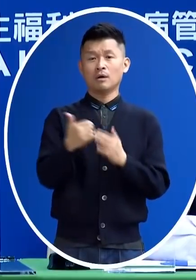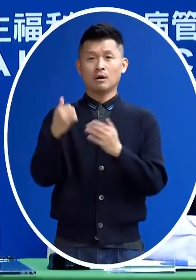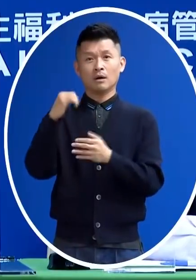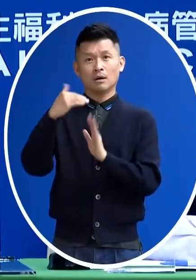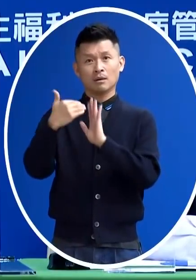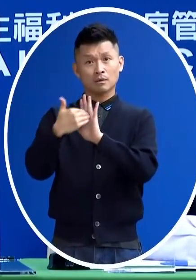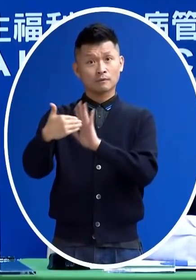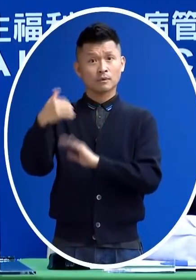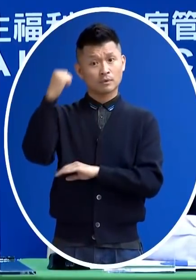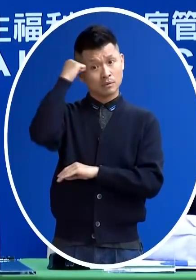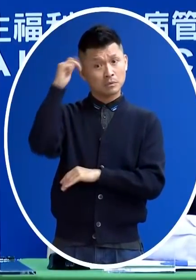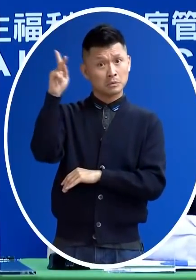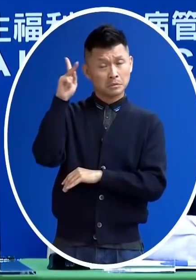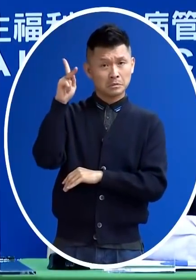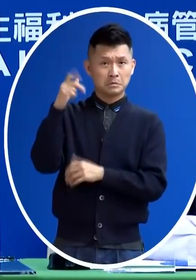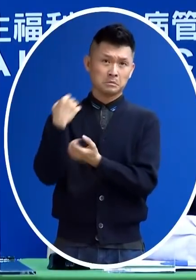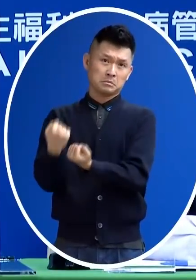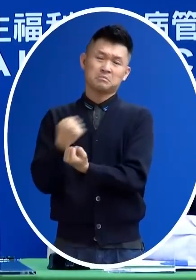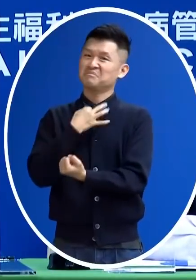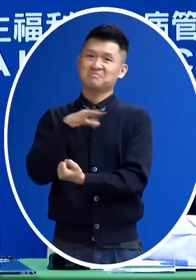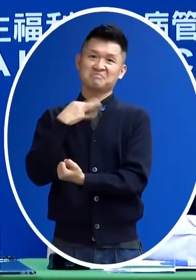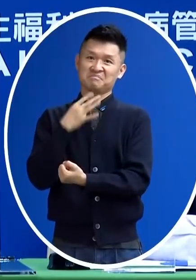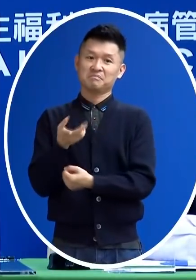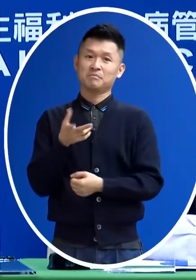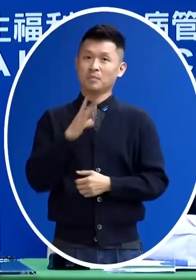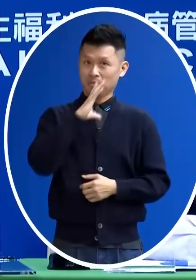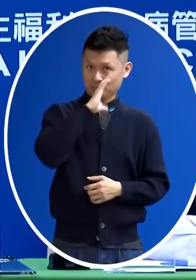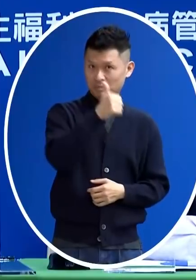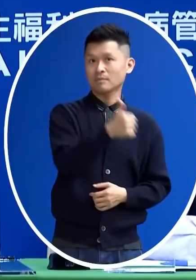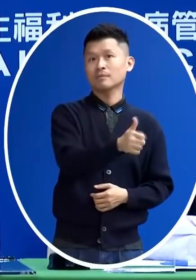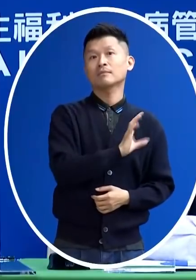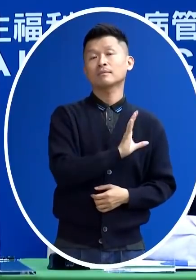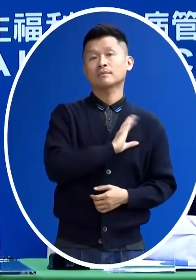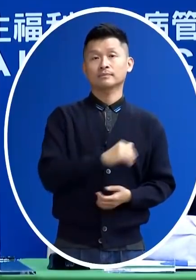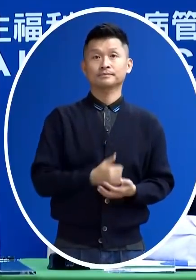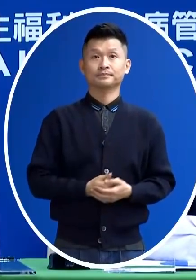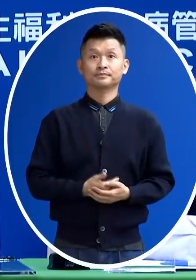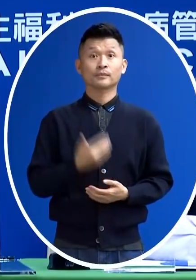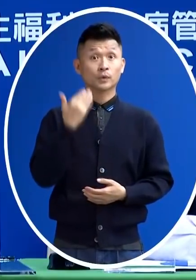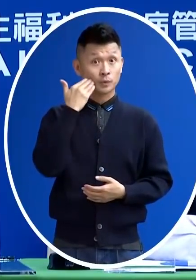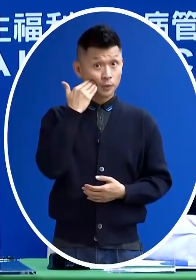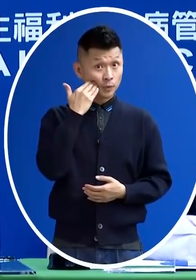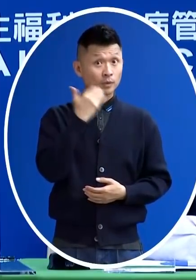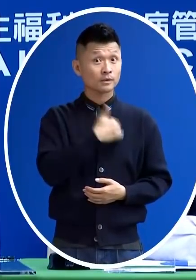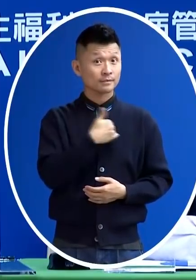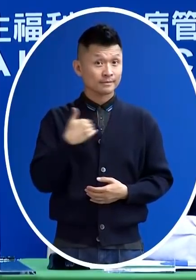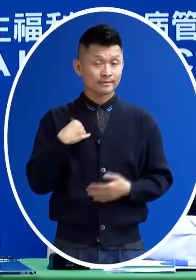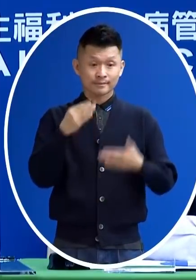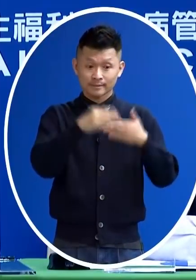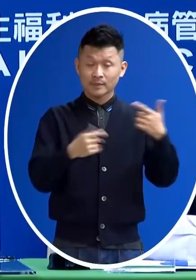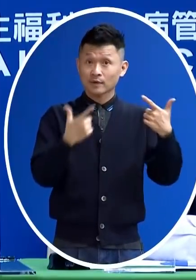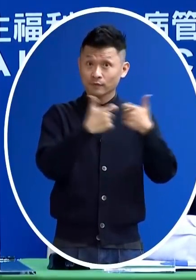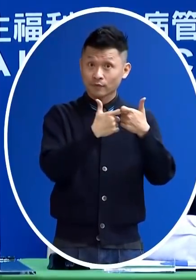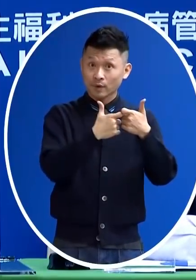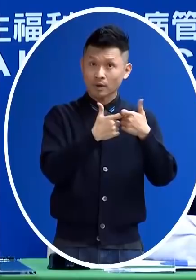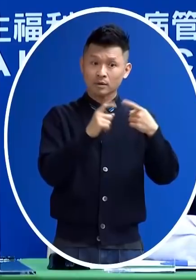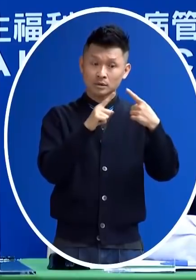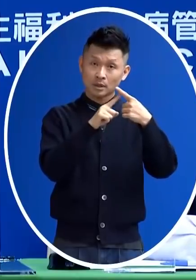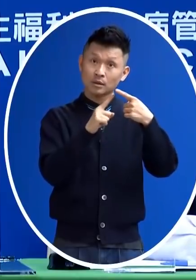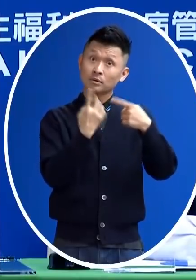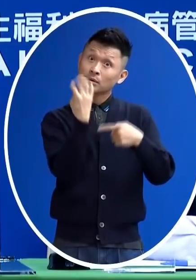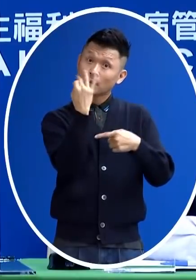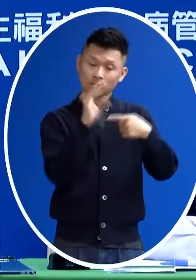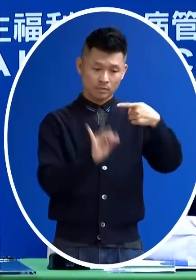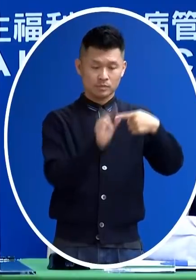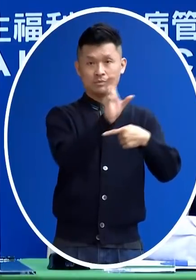在防疫旅館裡面所以那個大家都會 那假定是說可以這樣做的人 符合這樣條件只有7成